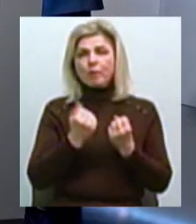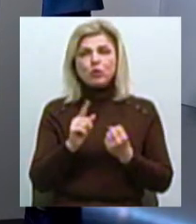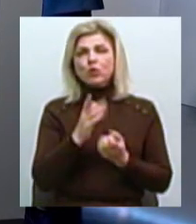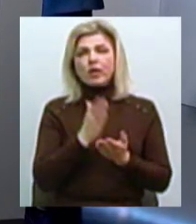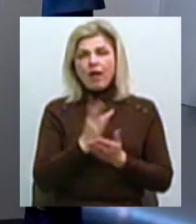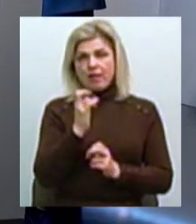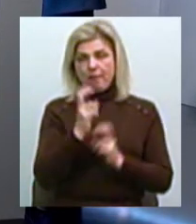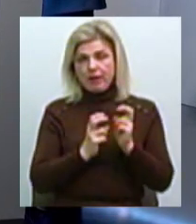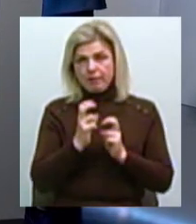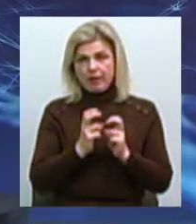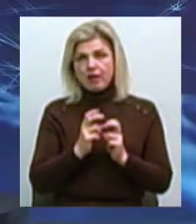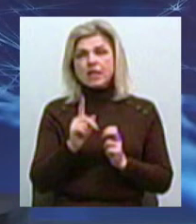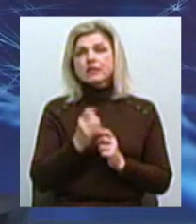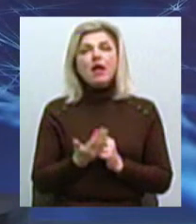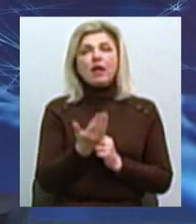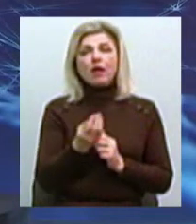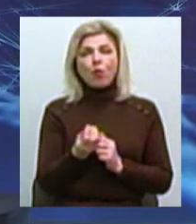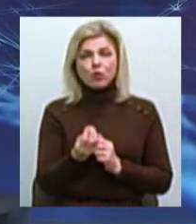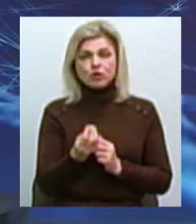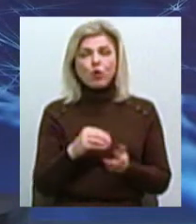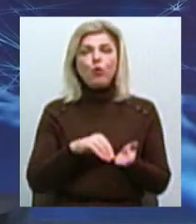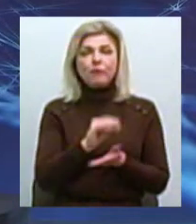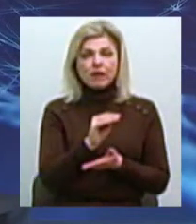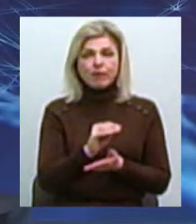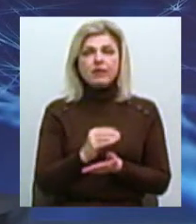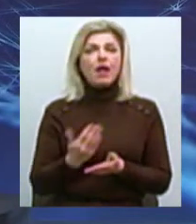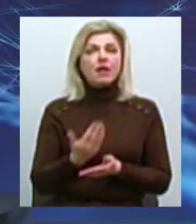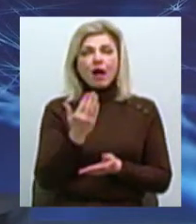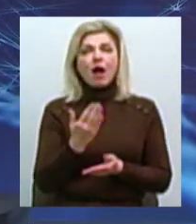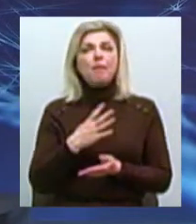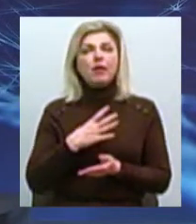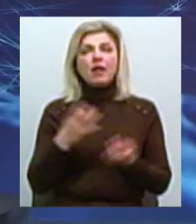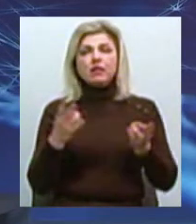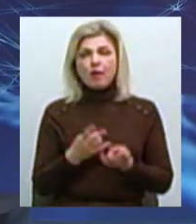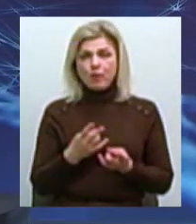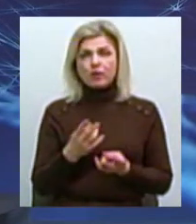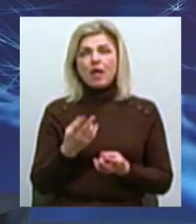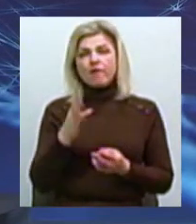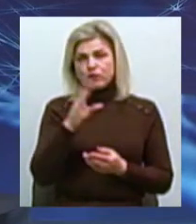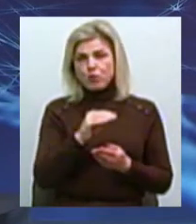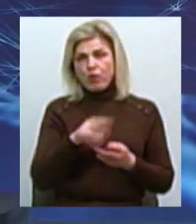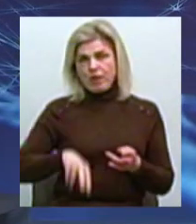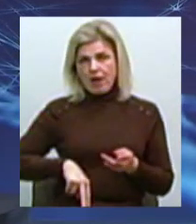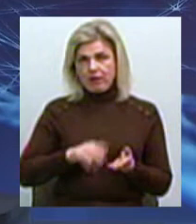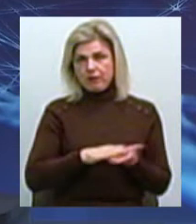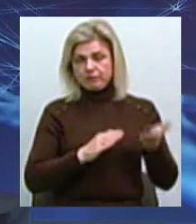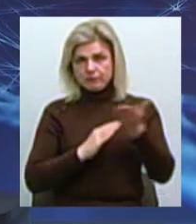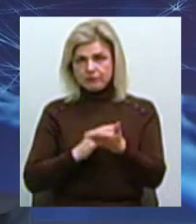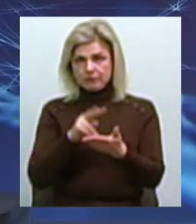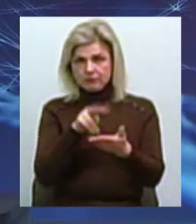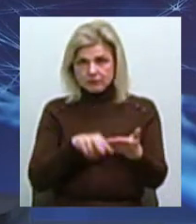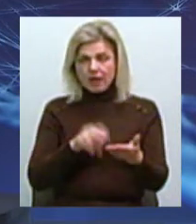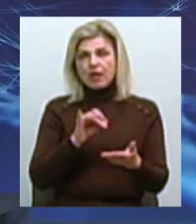підприємстві За які кошти вони придбані, яка була необхідність для цього, він все це надасть І, я думаю, всі